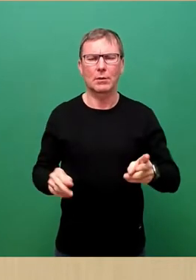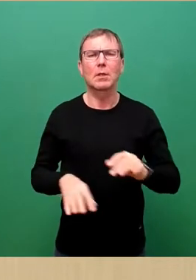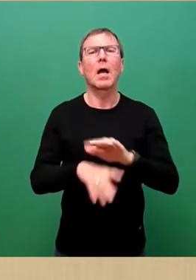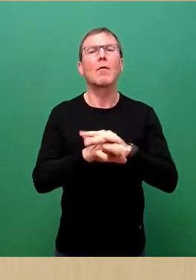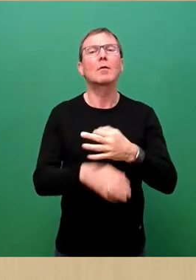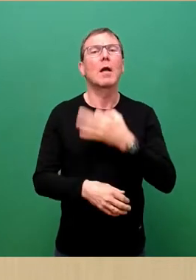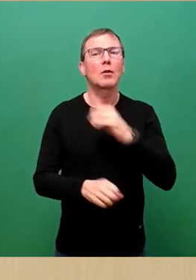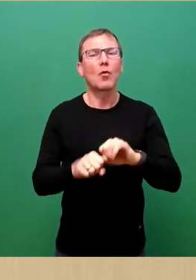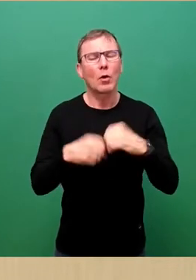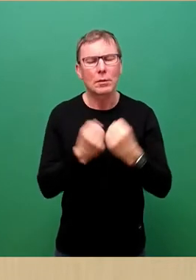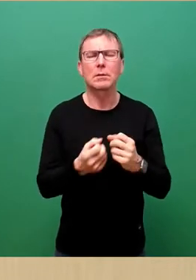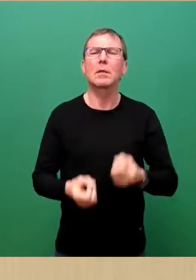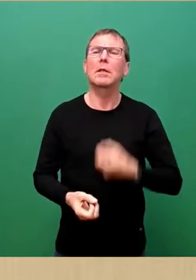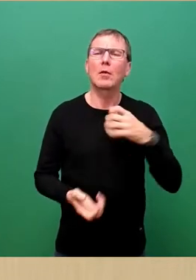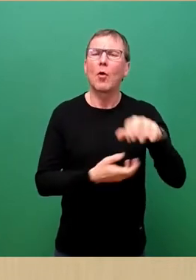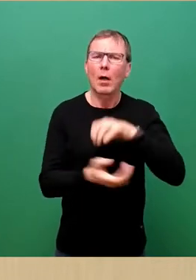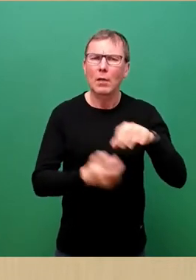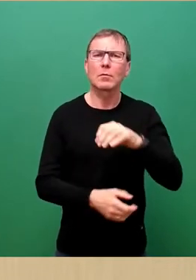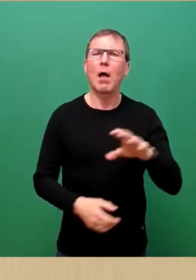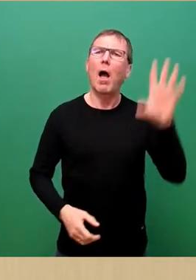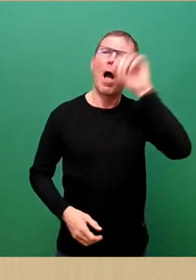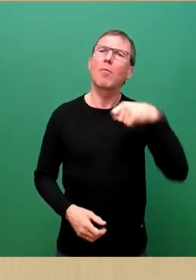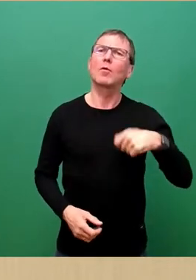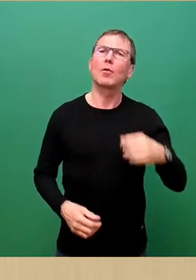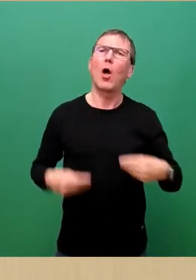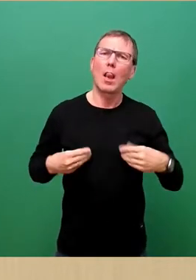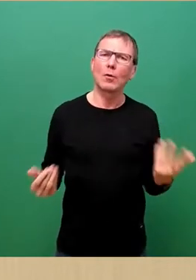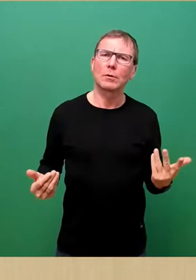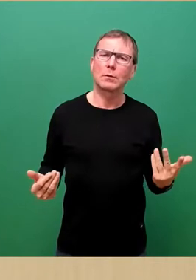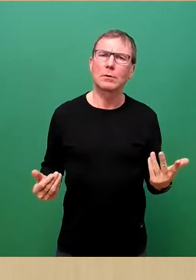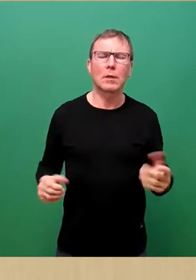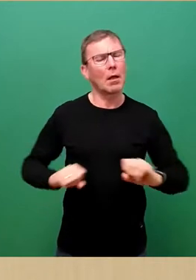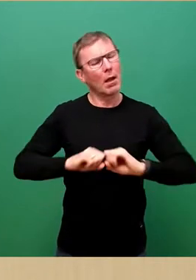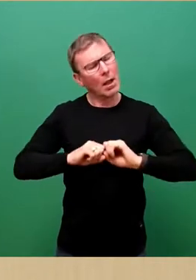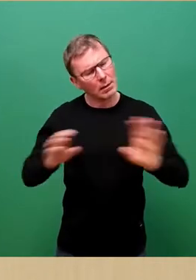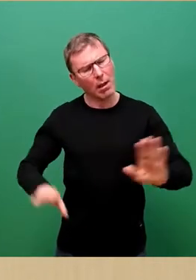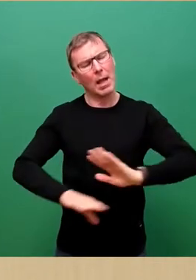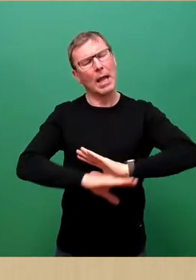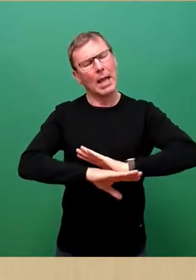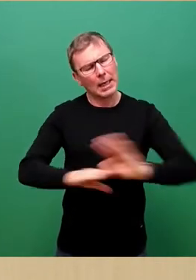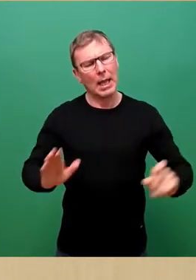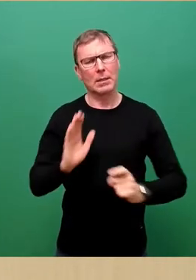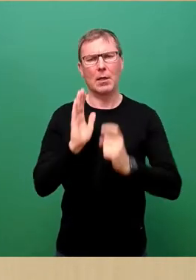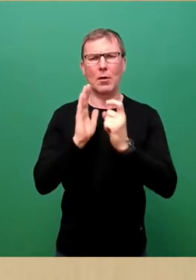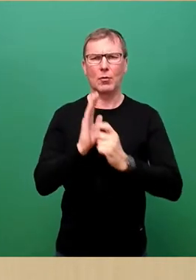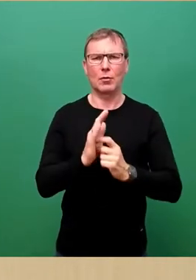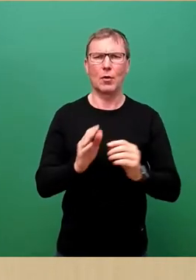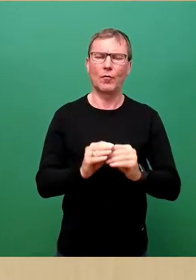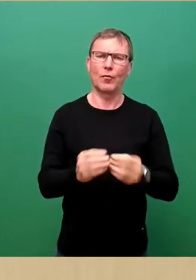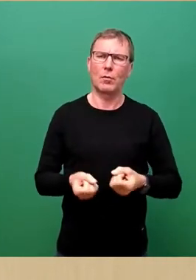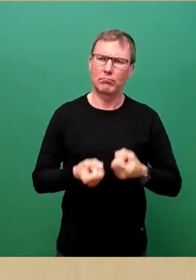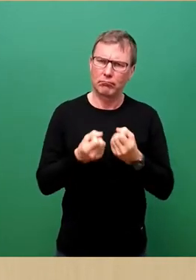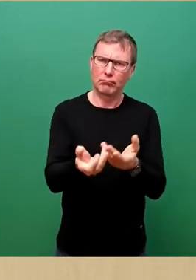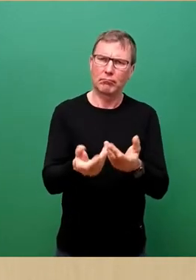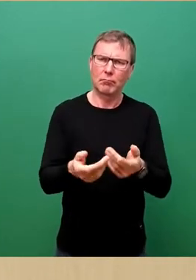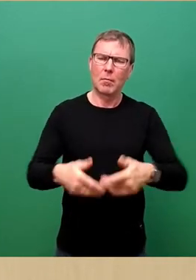Naturkatastrophen oder gar Abenteuerlust sind somit ganz klar keine Gründe für die Gewährung von Asyl in der